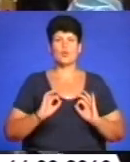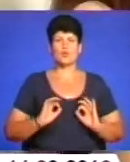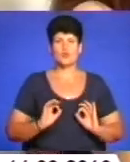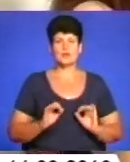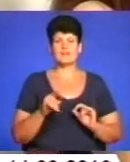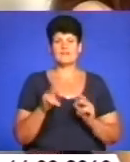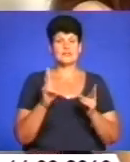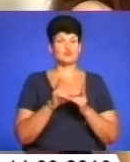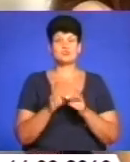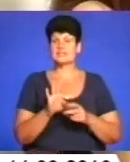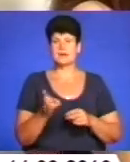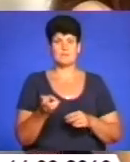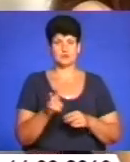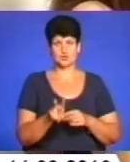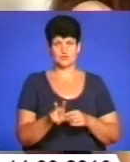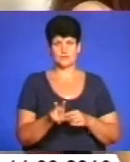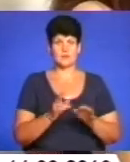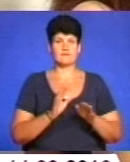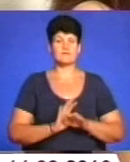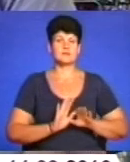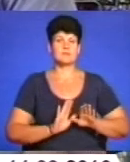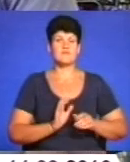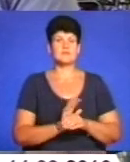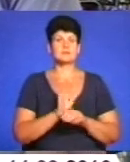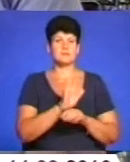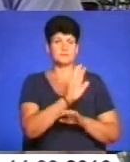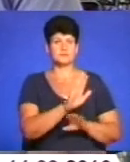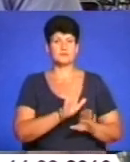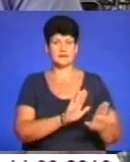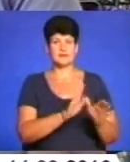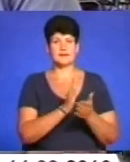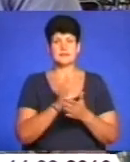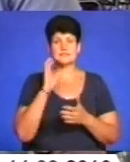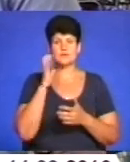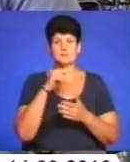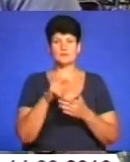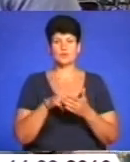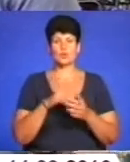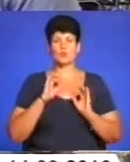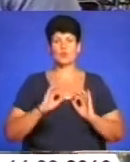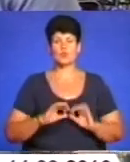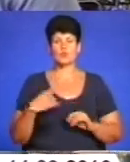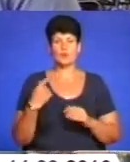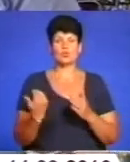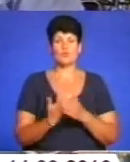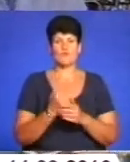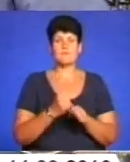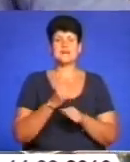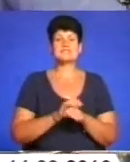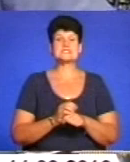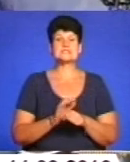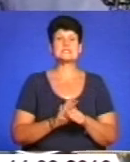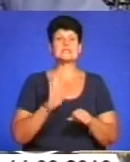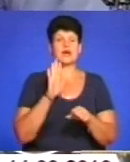він на зустріч не прийшов, делегував заступника. Є серйозні питання до прокурора області, новопризначеного. Нам,